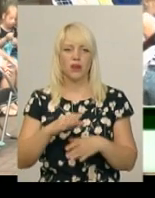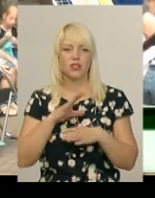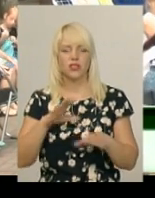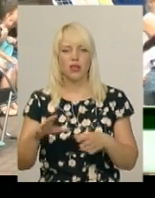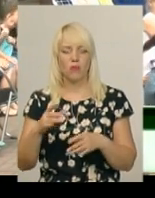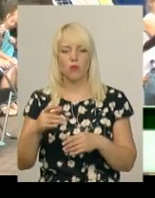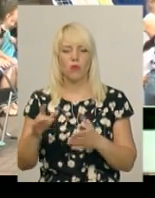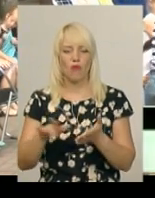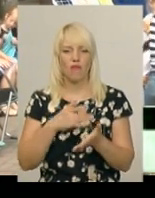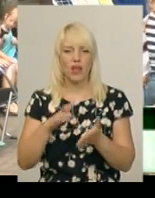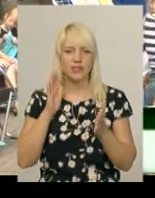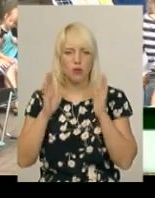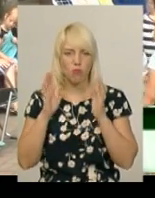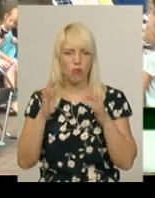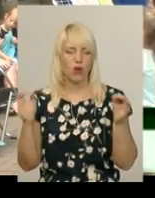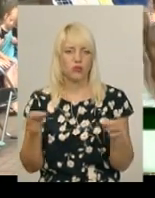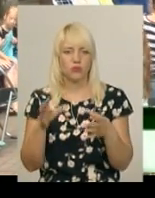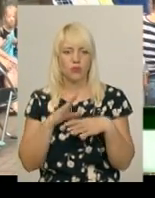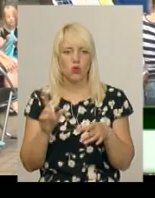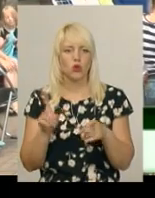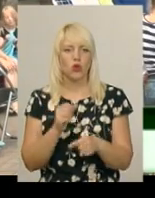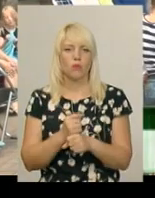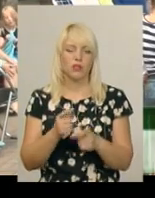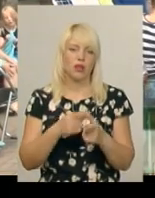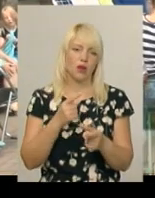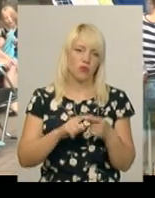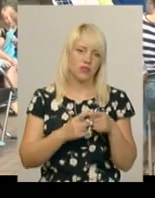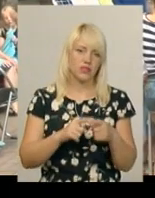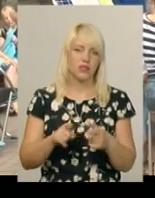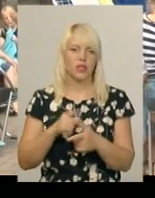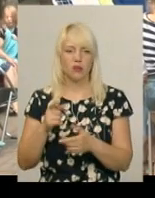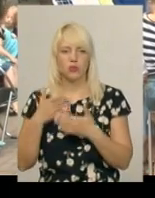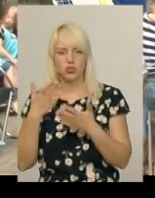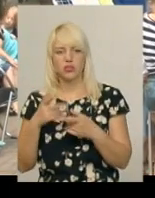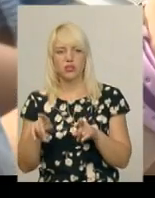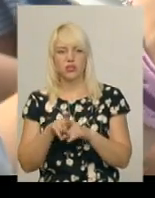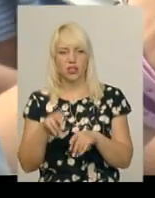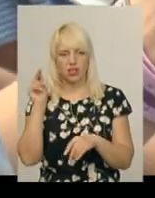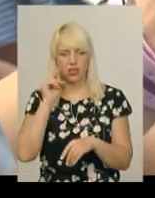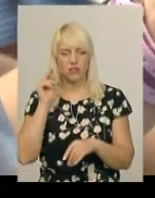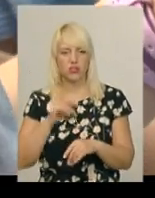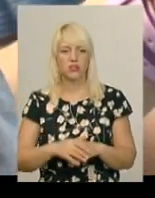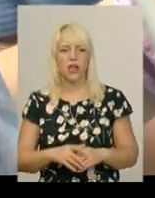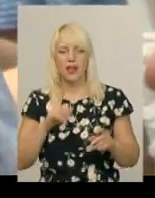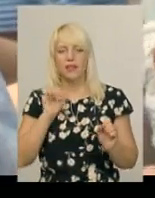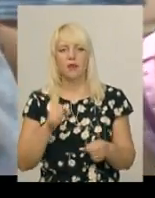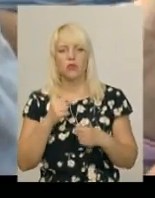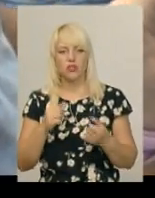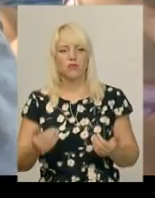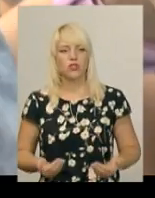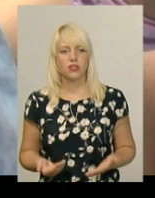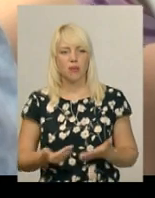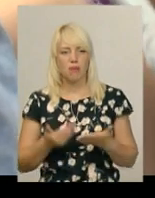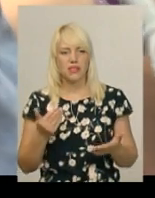мобільних телефонів. І що було робити? Або в'язати, або читати. Тут читали, в'язали, так і навчилися. Неможливо жити без в'язання.